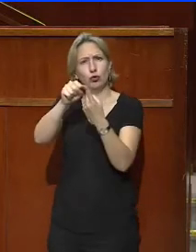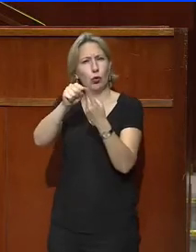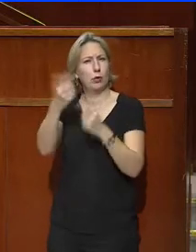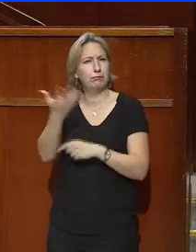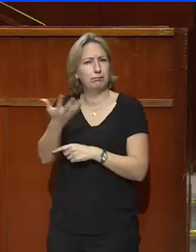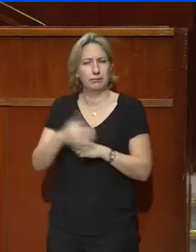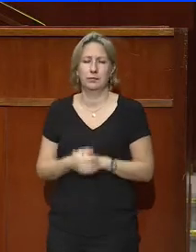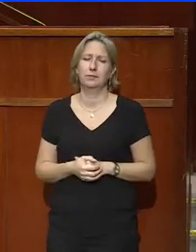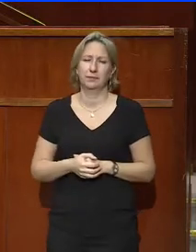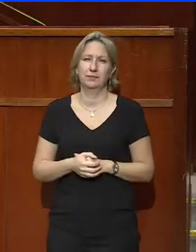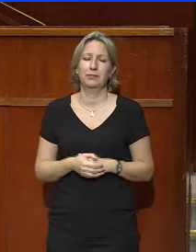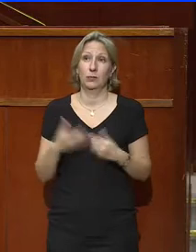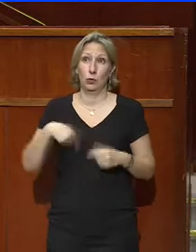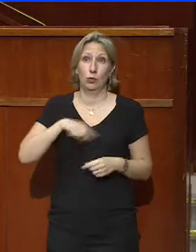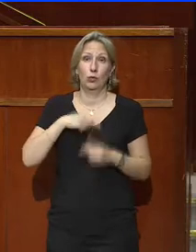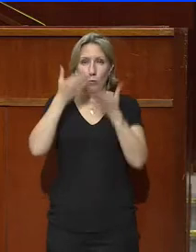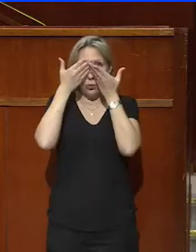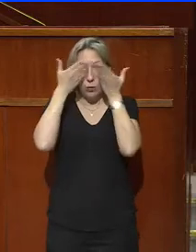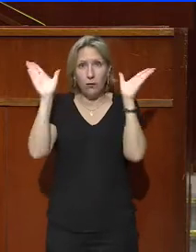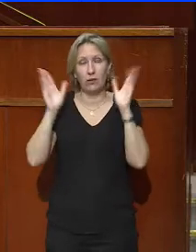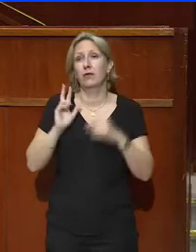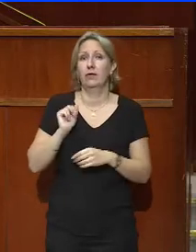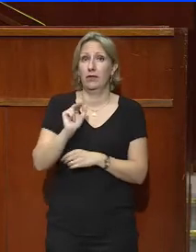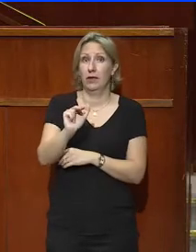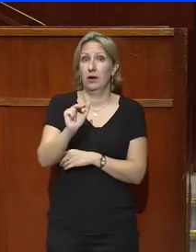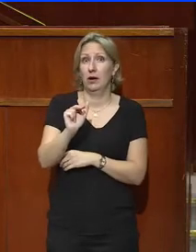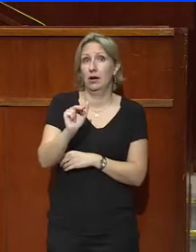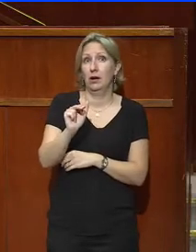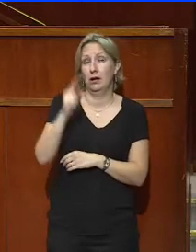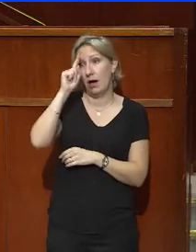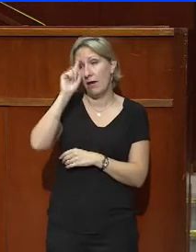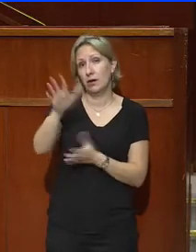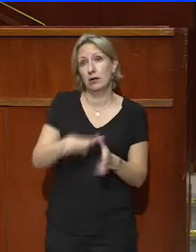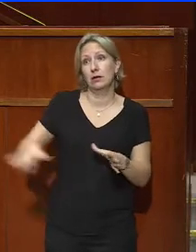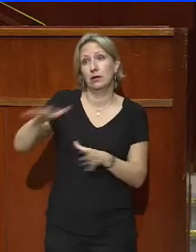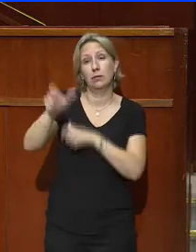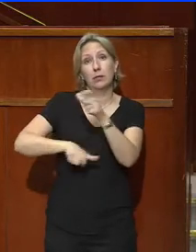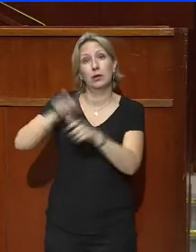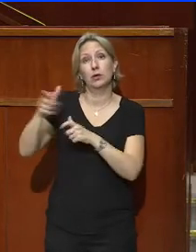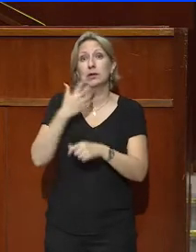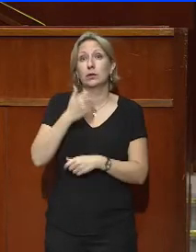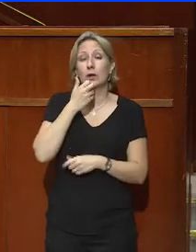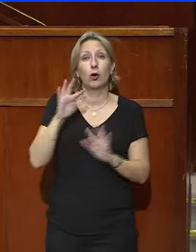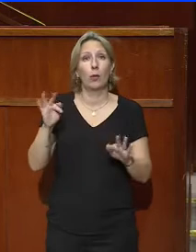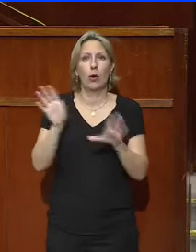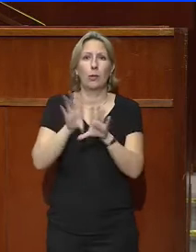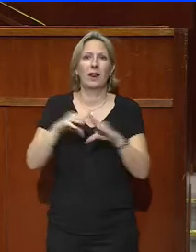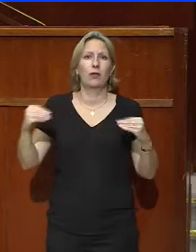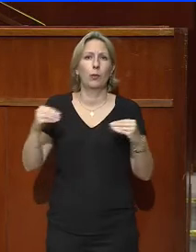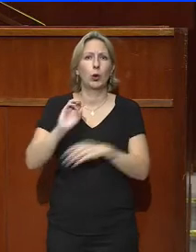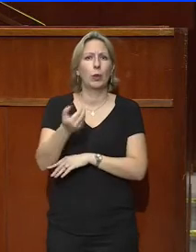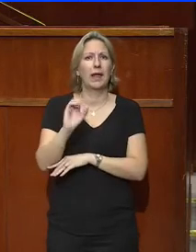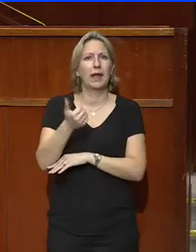Nous projetons d'ailleurs de nous ouvrir sur ce point à l'avis des citoyens par l'intermédiaire d'une plateforme numérique,